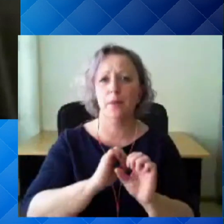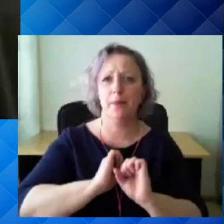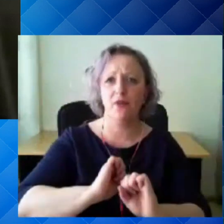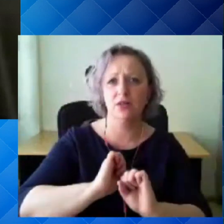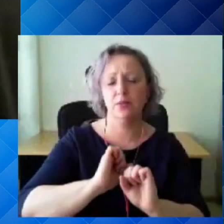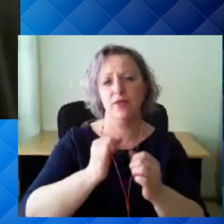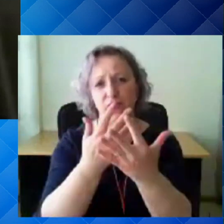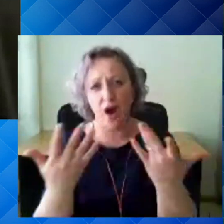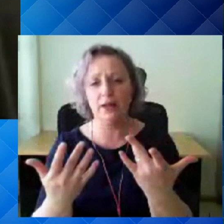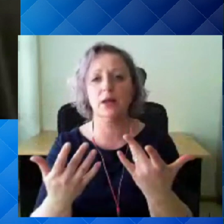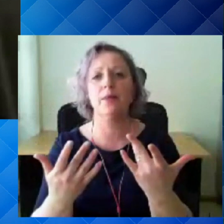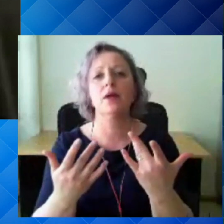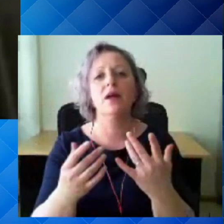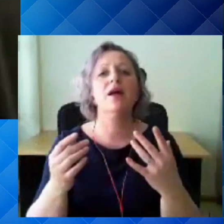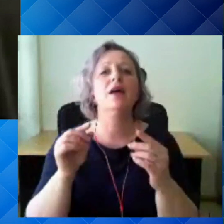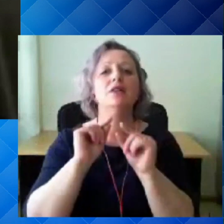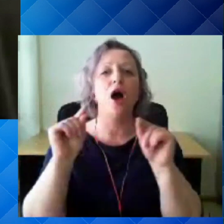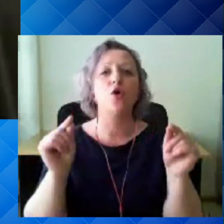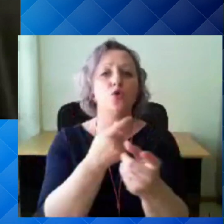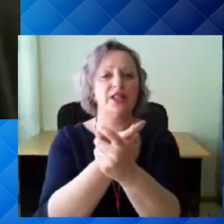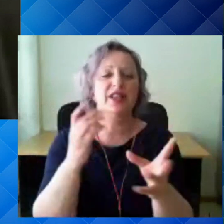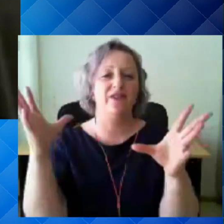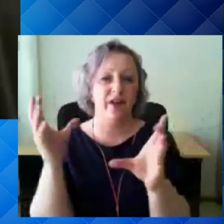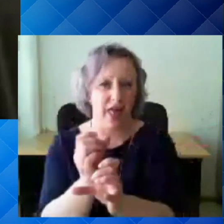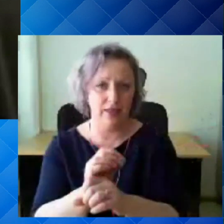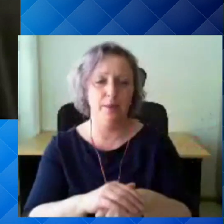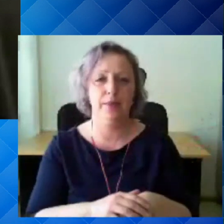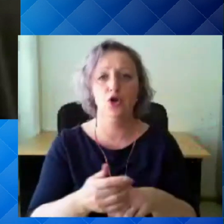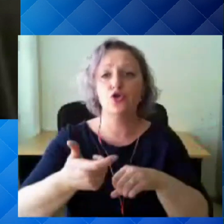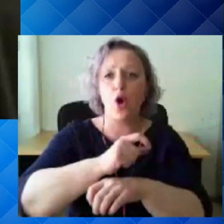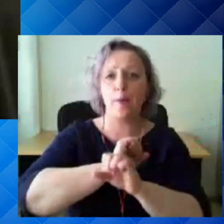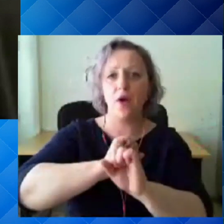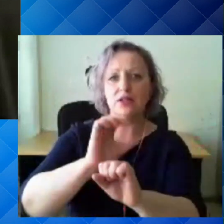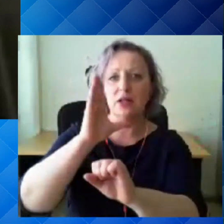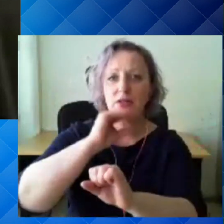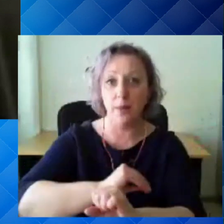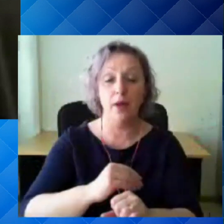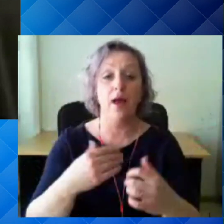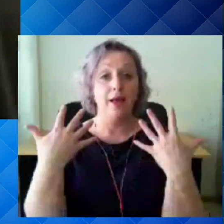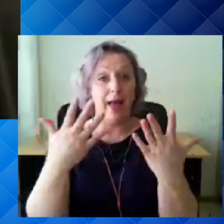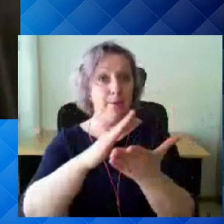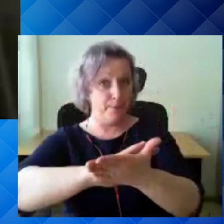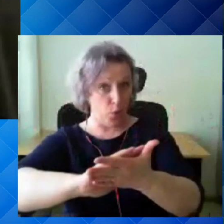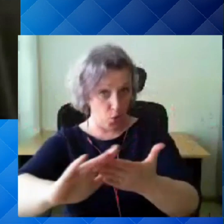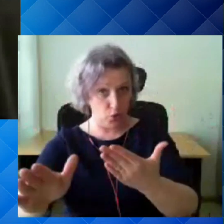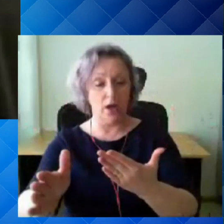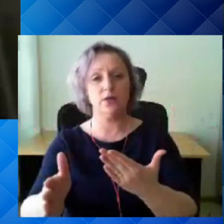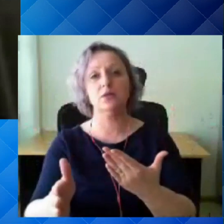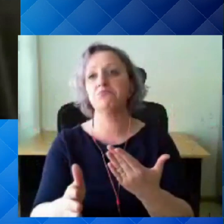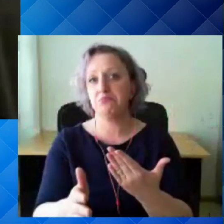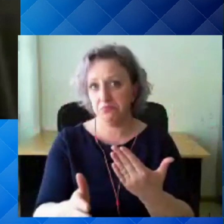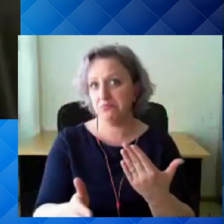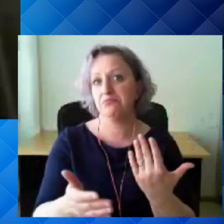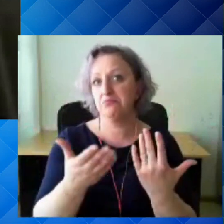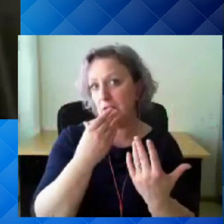rohkem me need meetmeid korraga kasutame, seda rohkem me saame ennast kaitsta. Kui meil on käed ilusti puhtad, siis see ei takista